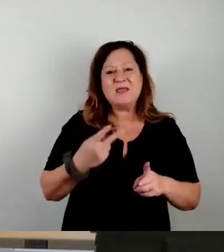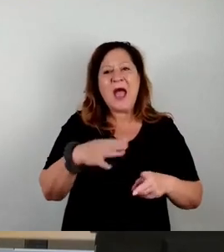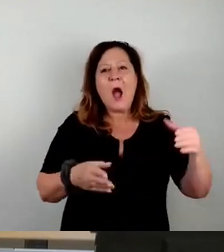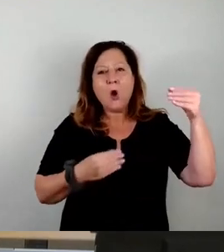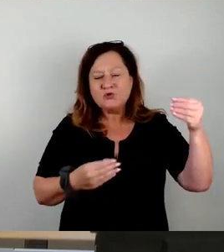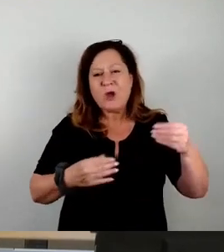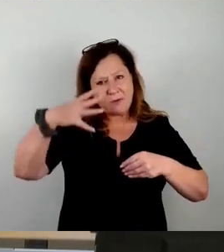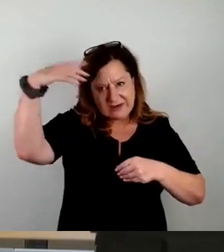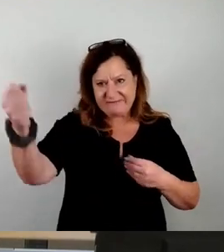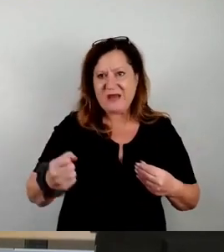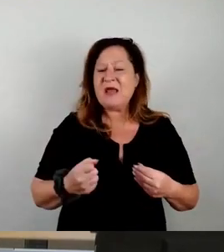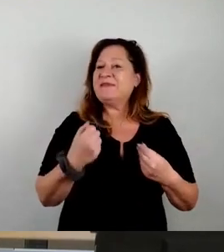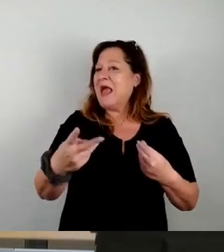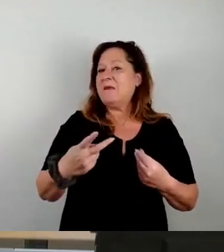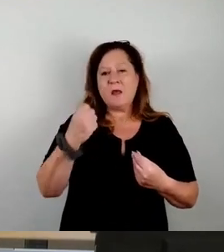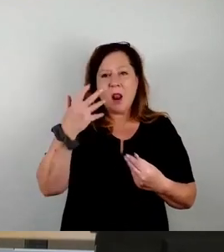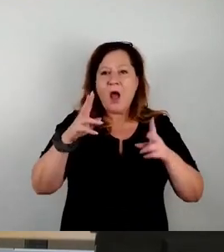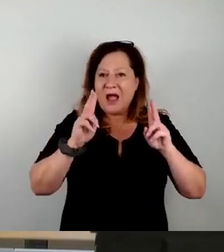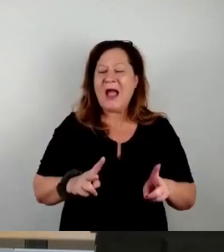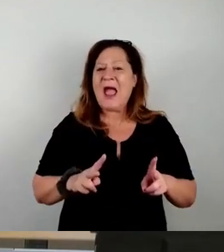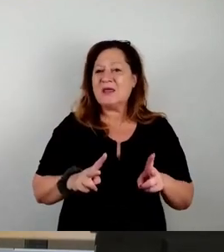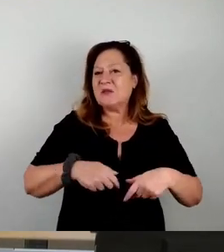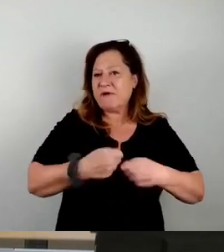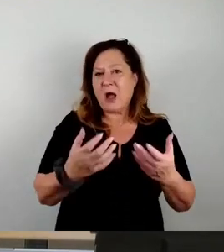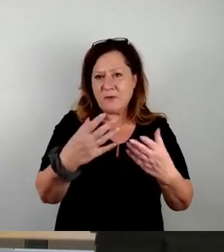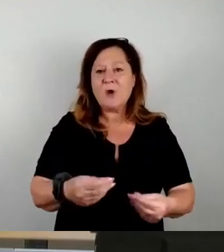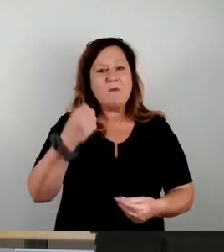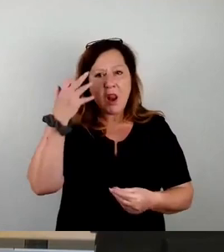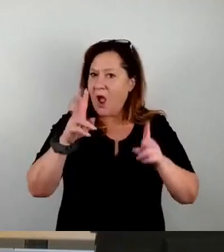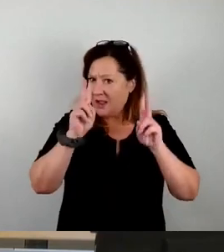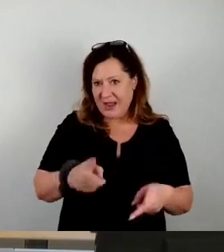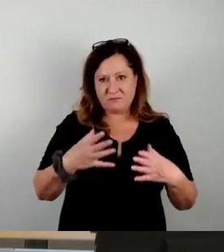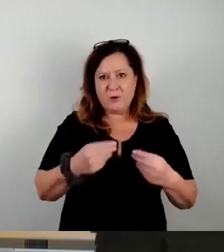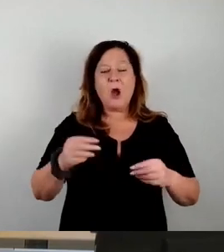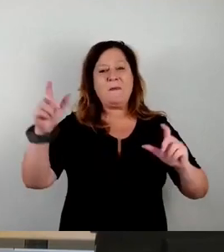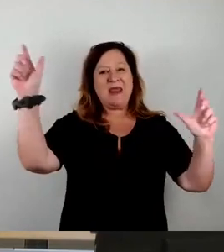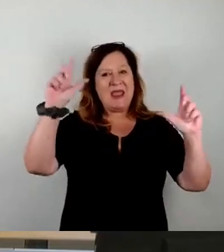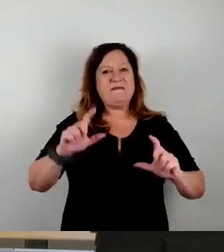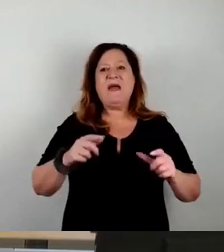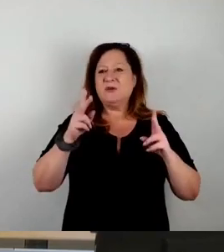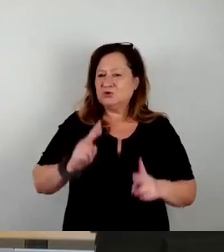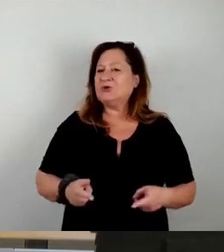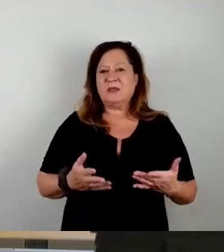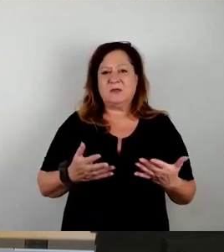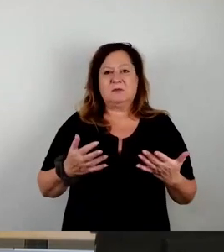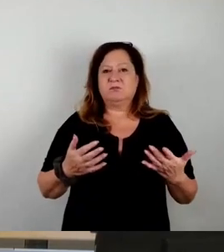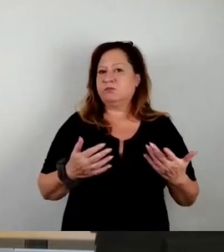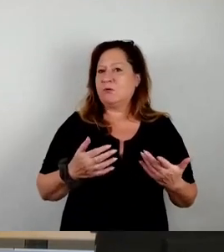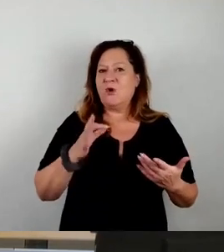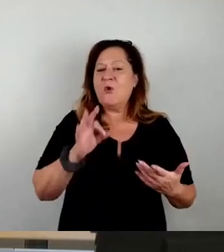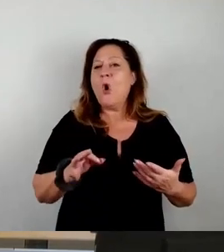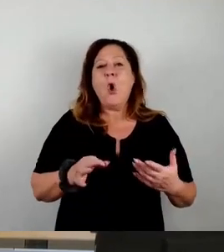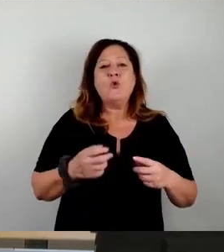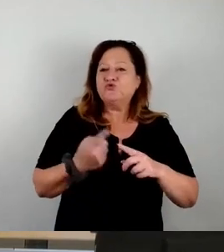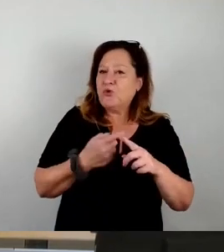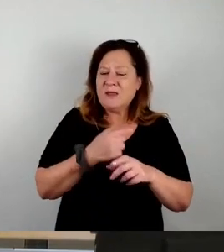hat natürlich das Recht, eine Vergabe zu kriegen, hat natürlich das Recht, mit einem Event in der Stadt entweder horrend viele Schulden zu machen oder horrend